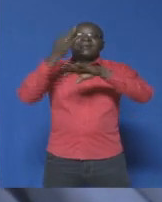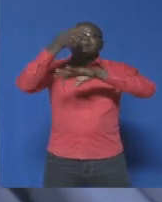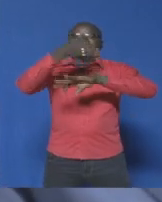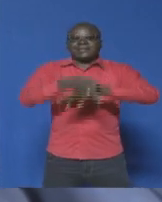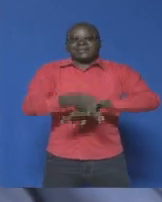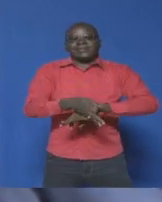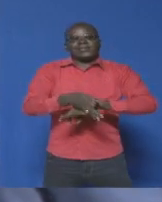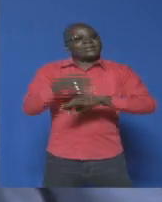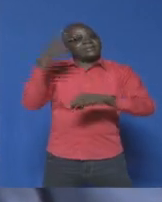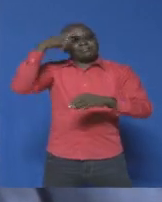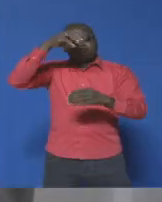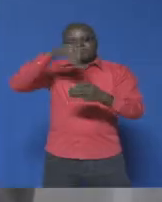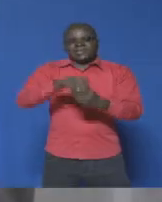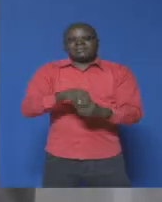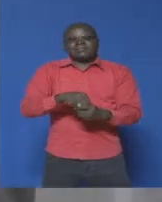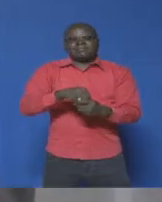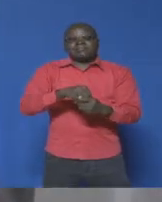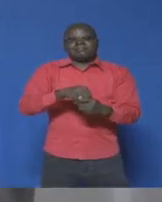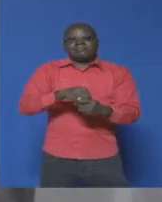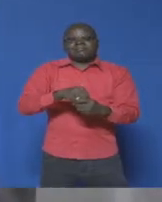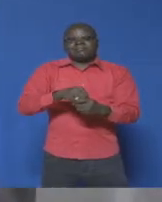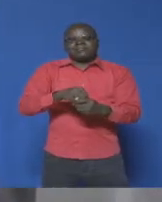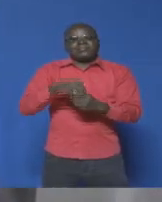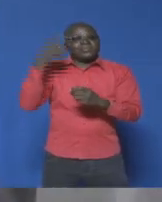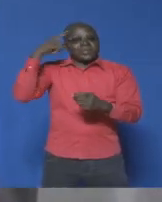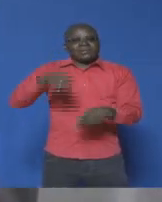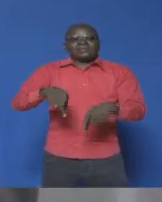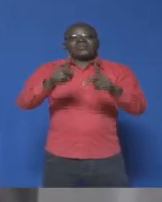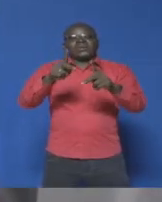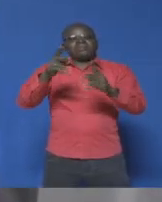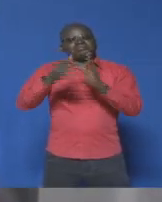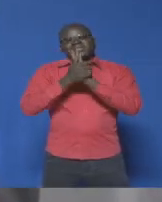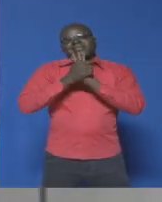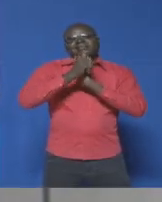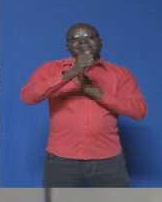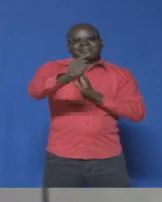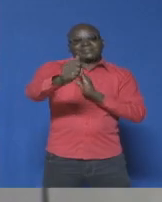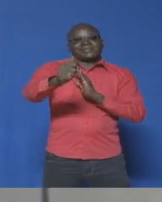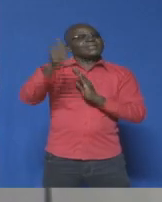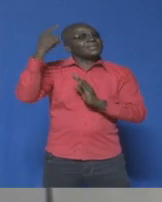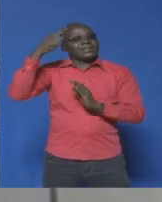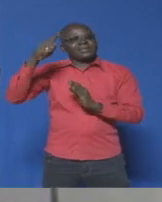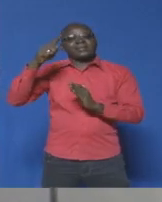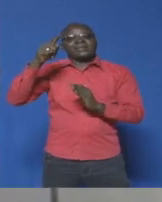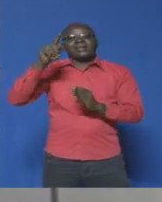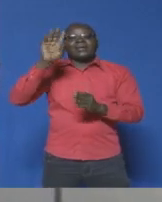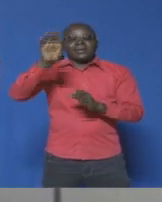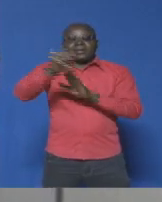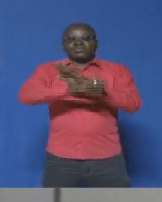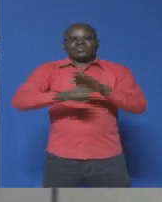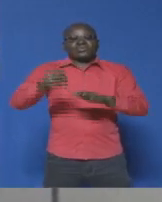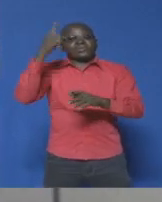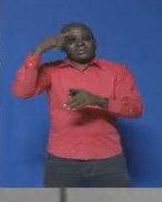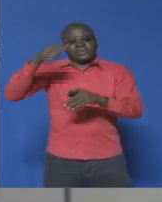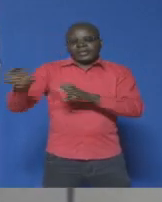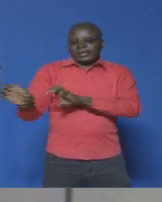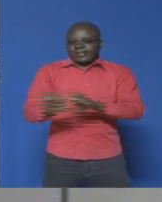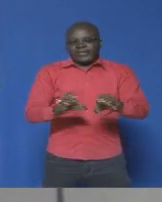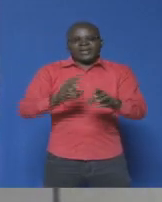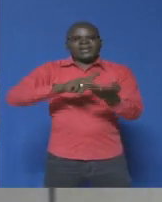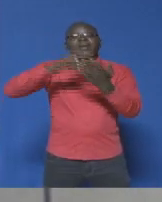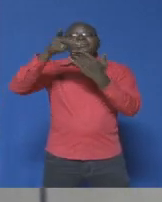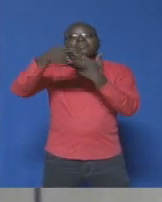ventures, la faut-traitance et la sous-traitance, les équipements des causés